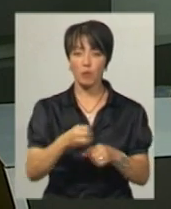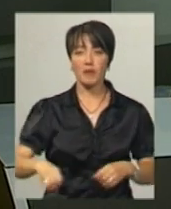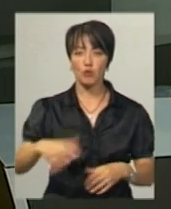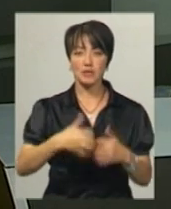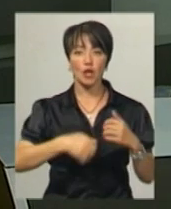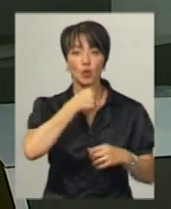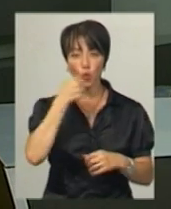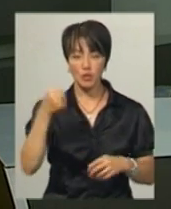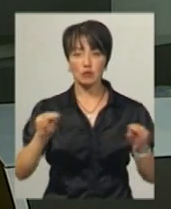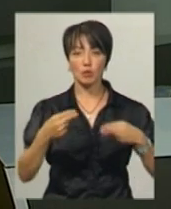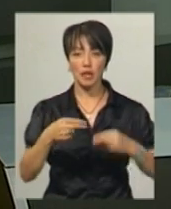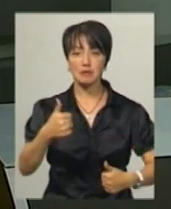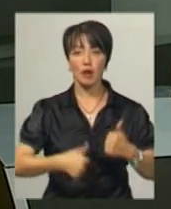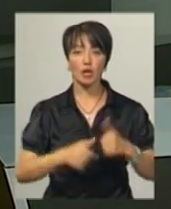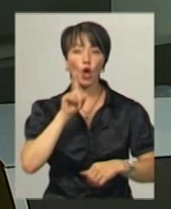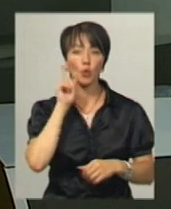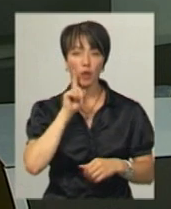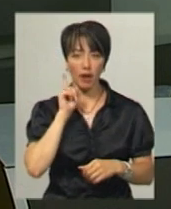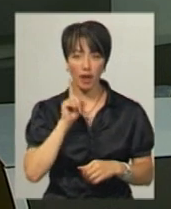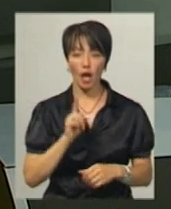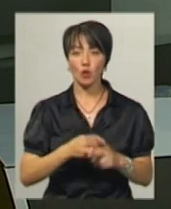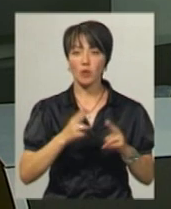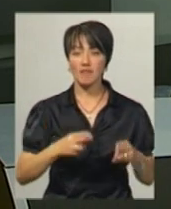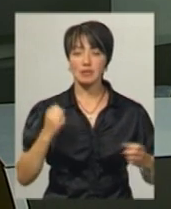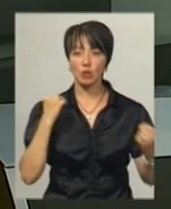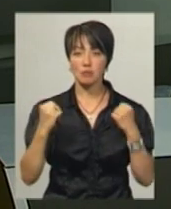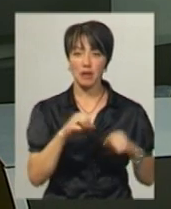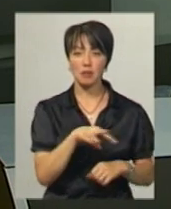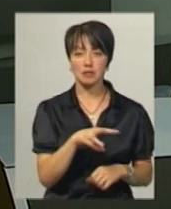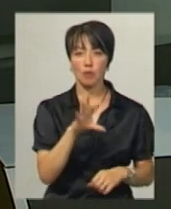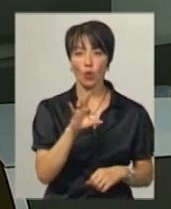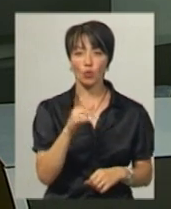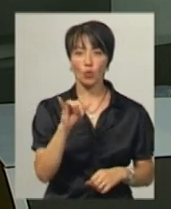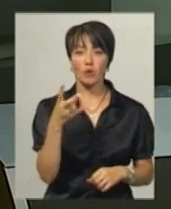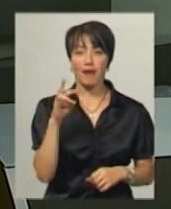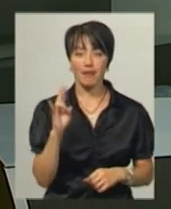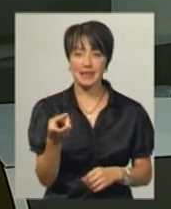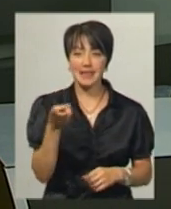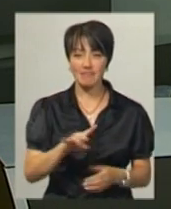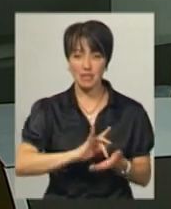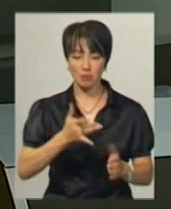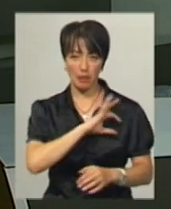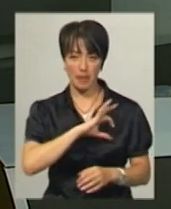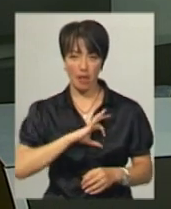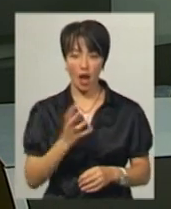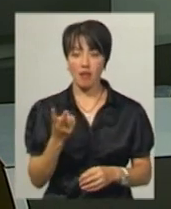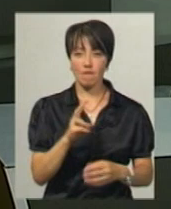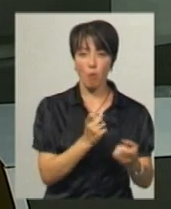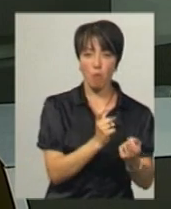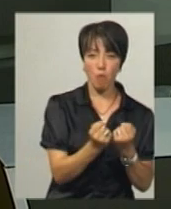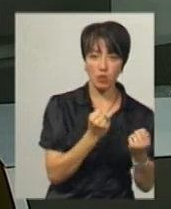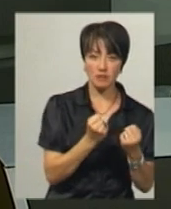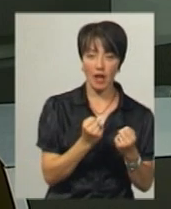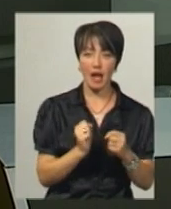серед дорослих на чемпіонаті змагалися юнаки. Дунаєвецький спортсмен Максим Унгурян здобув дві срібні медалі у двоборстві,